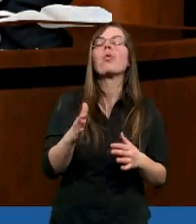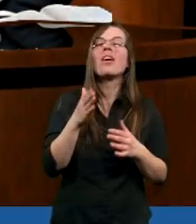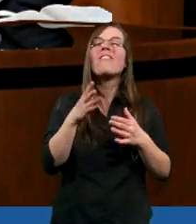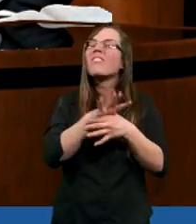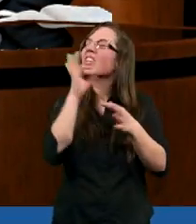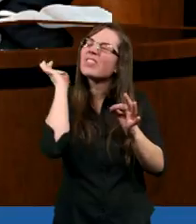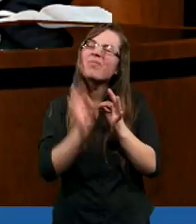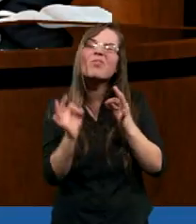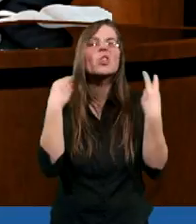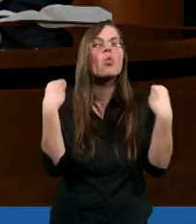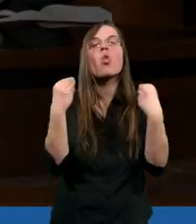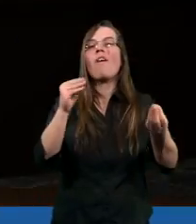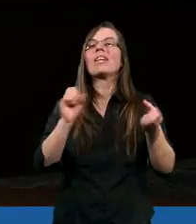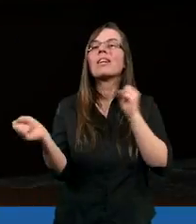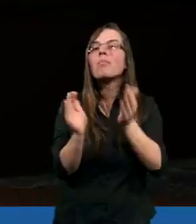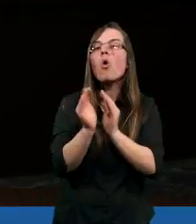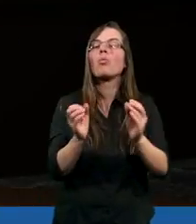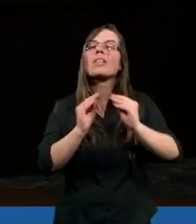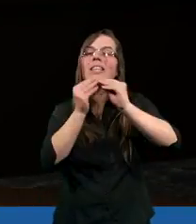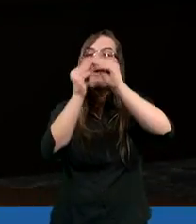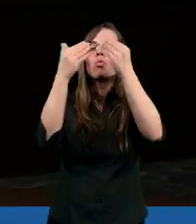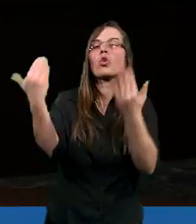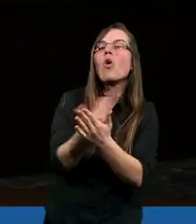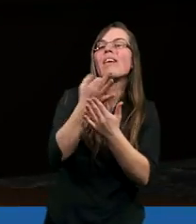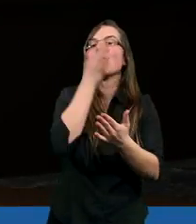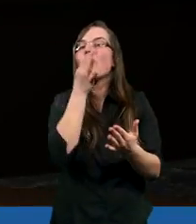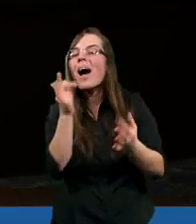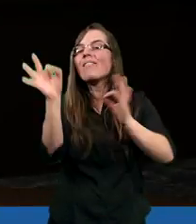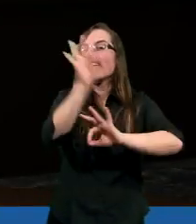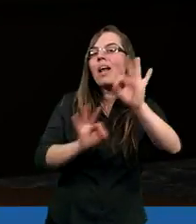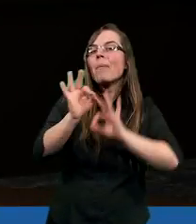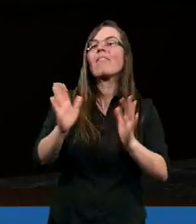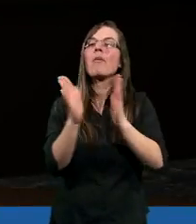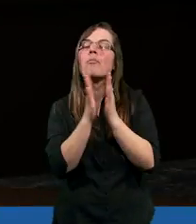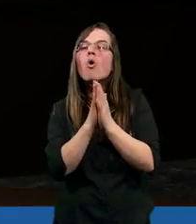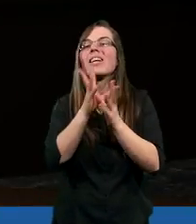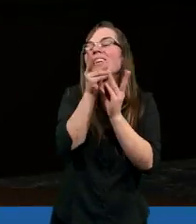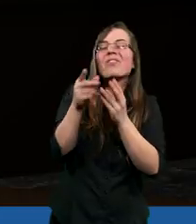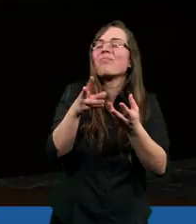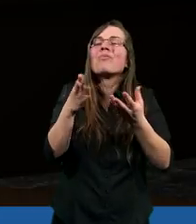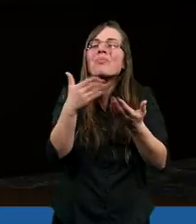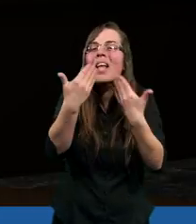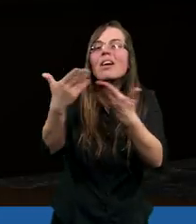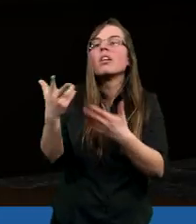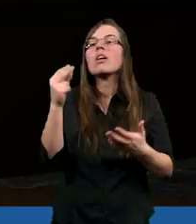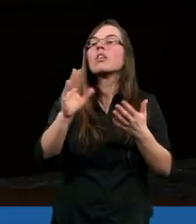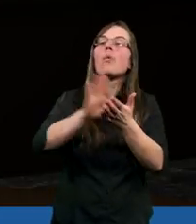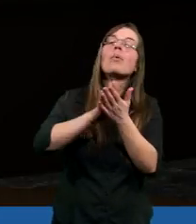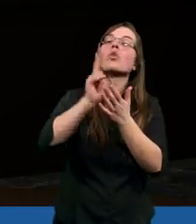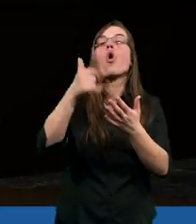cudowny sposób nas kształtuje, odnawia, przybliża i temu służy między innymi modlitwa. Nie żeby coś, przepraszam,